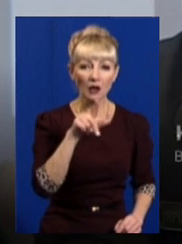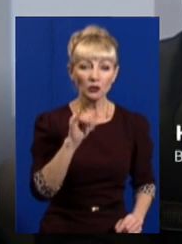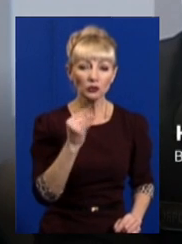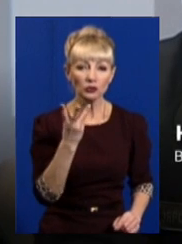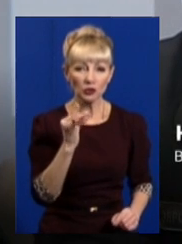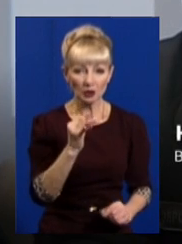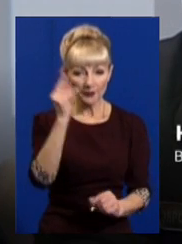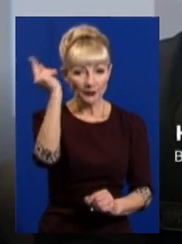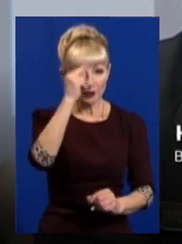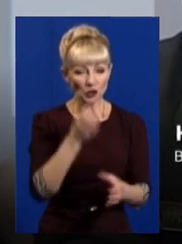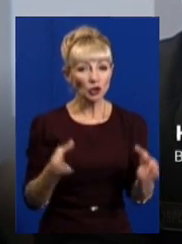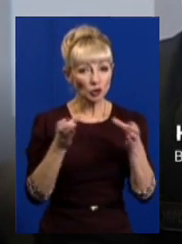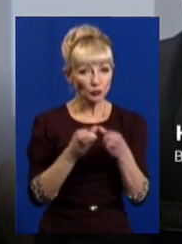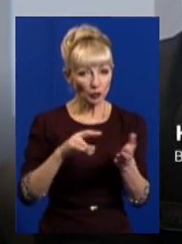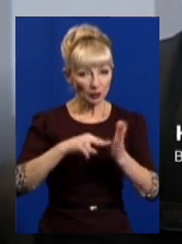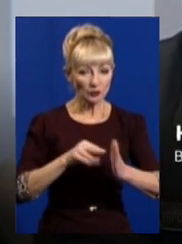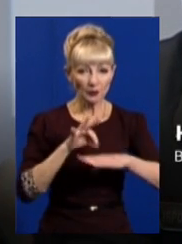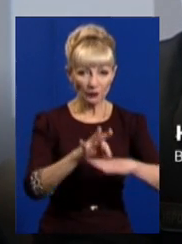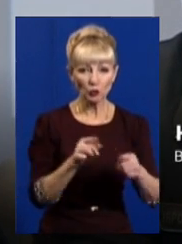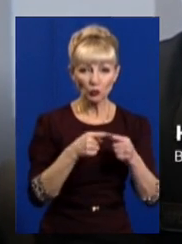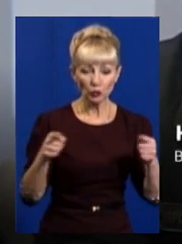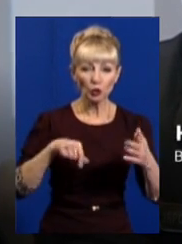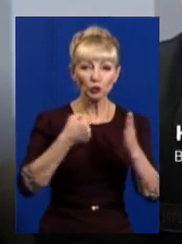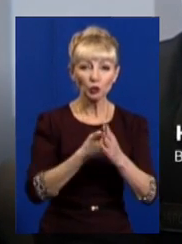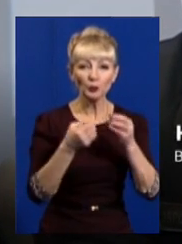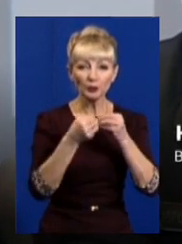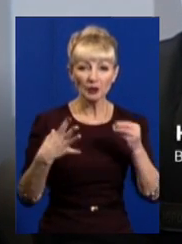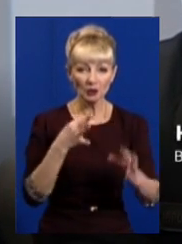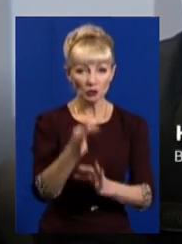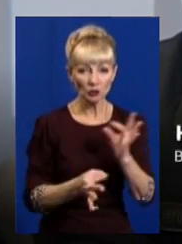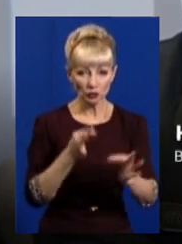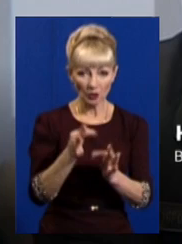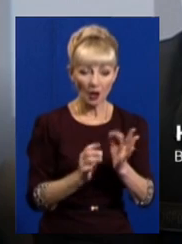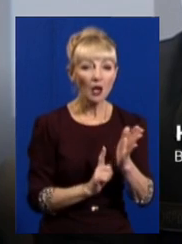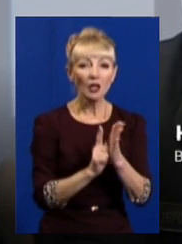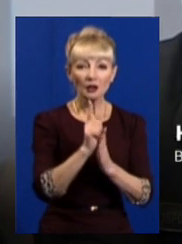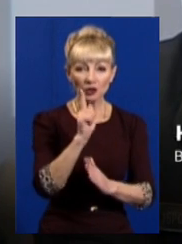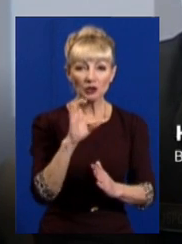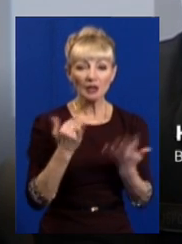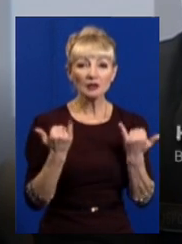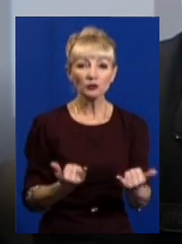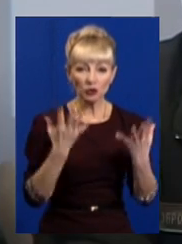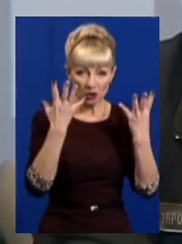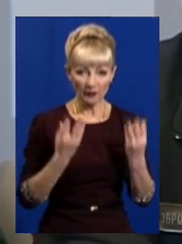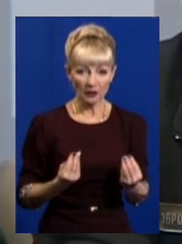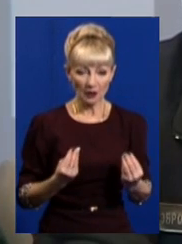плануються провести протягом до 15 діб. Починаючи з сьогоднішнього дня,